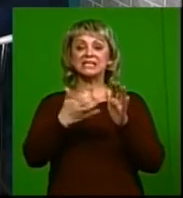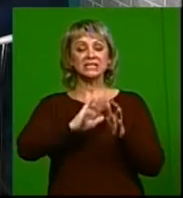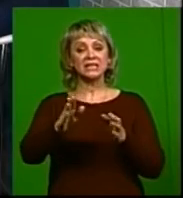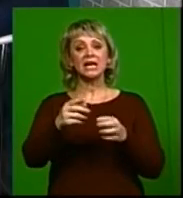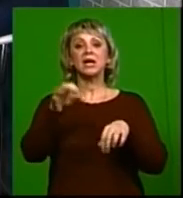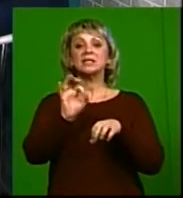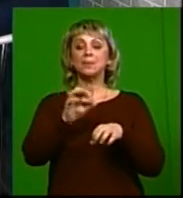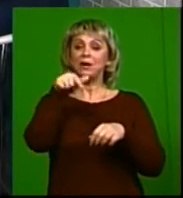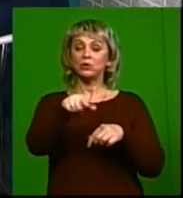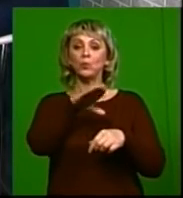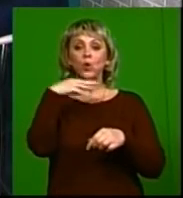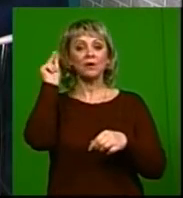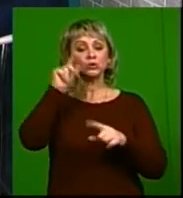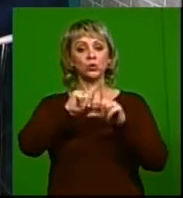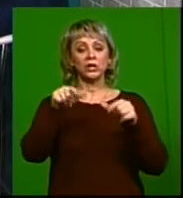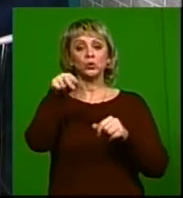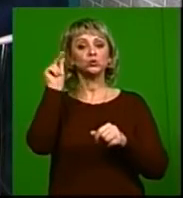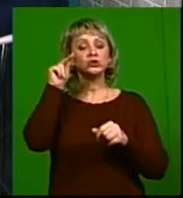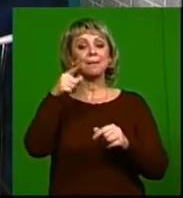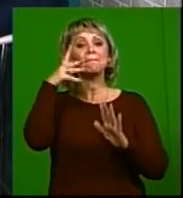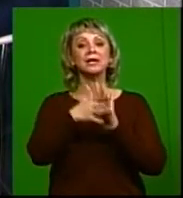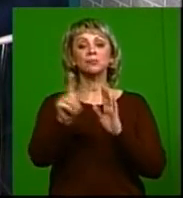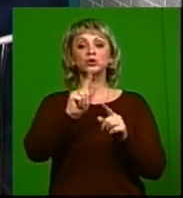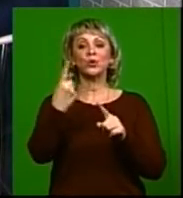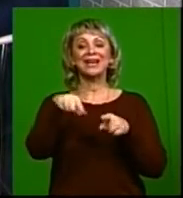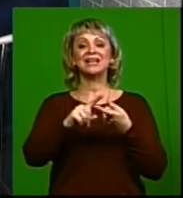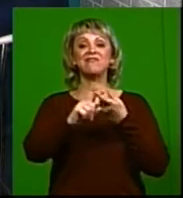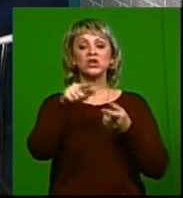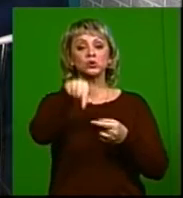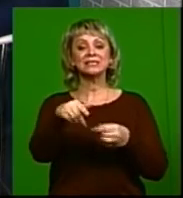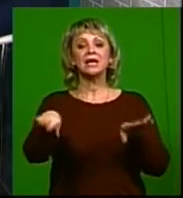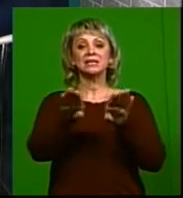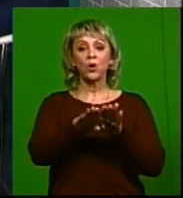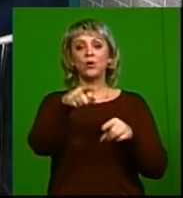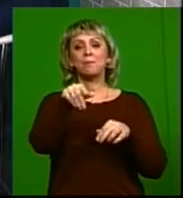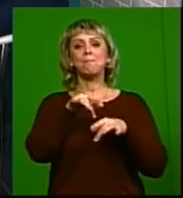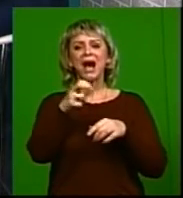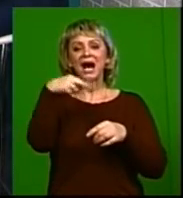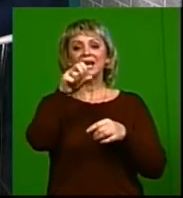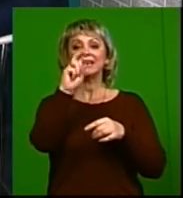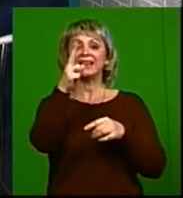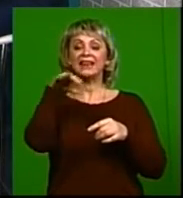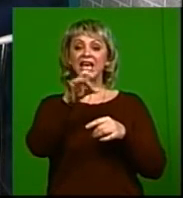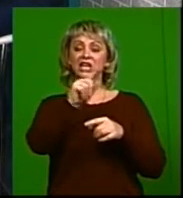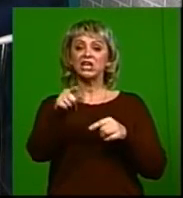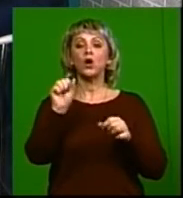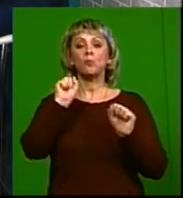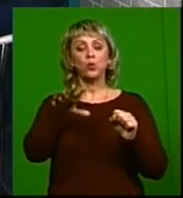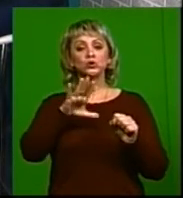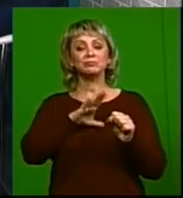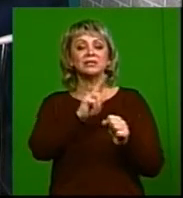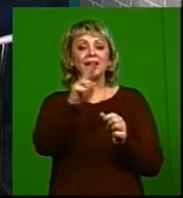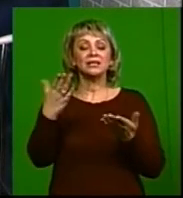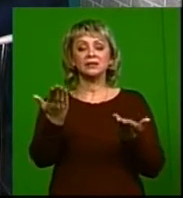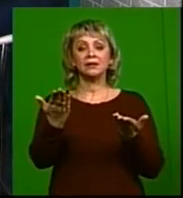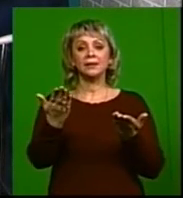многие наши зрители в школе учили и понимают, что вирус – это такая форма жизни. Есть бактерии, есть животные, в конце